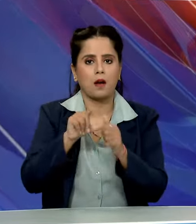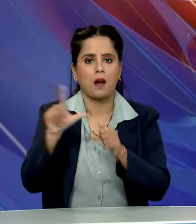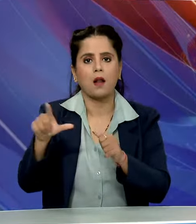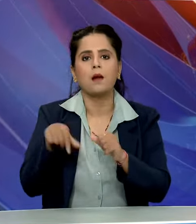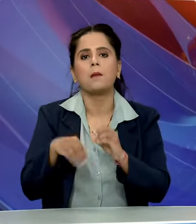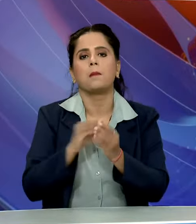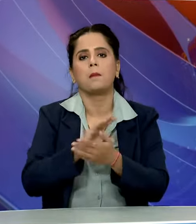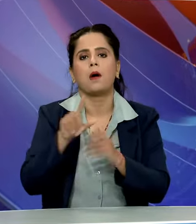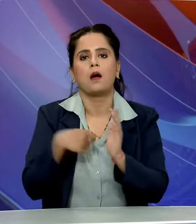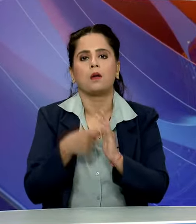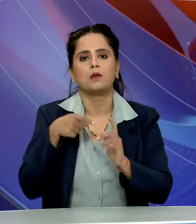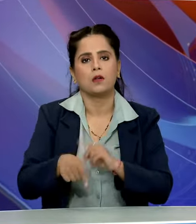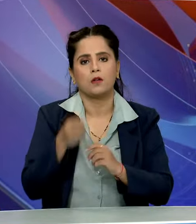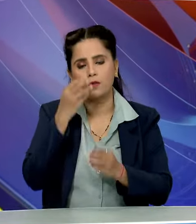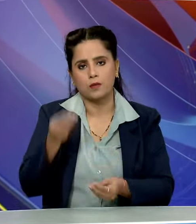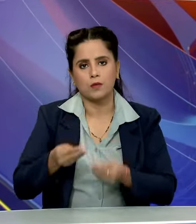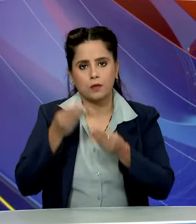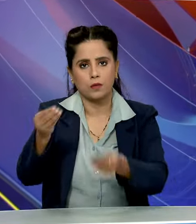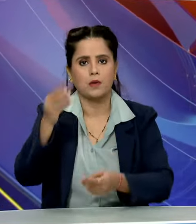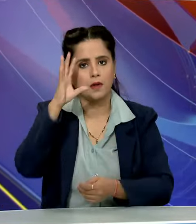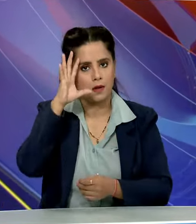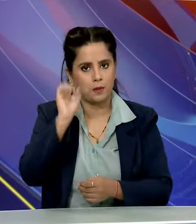शास्त्री को पुषपांजली अरपित की